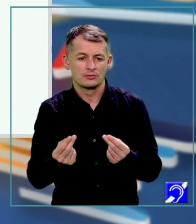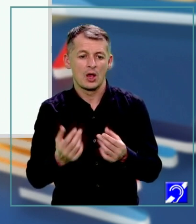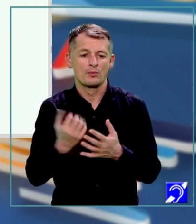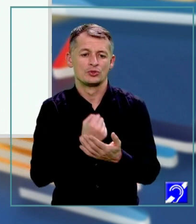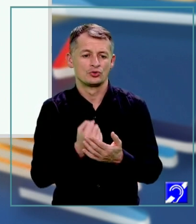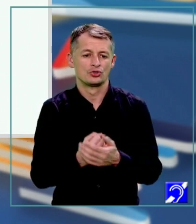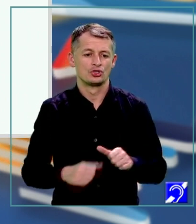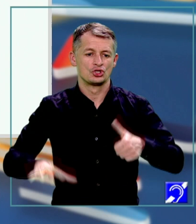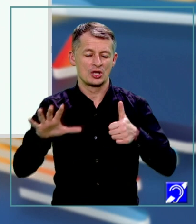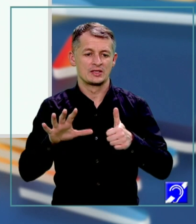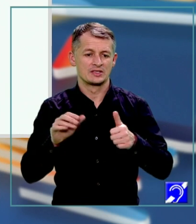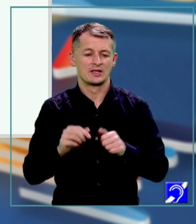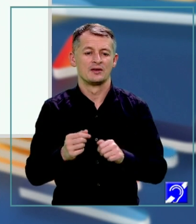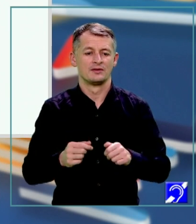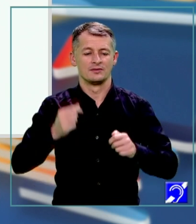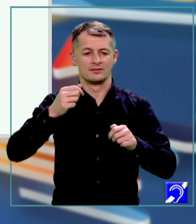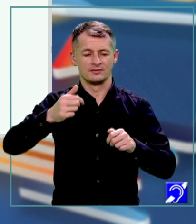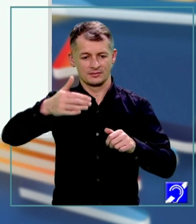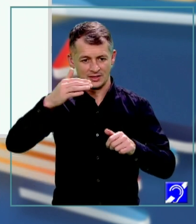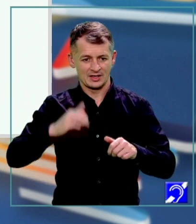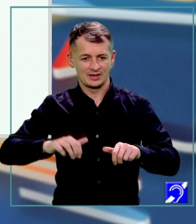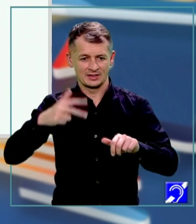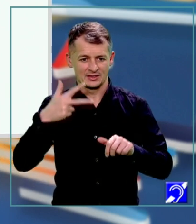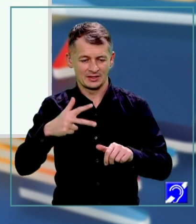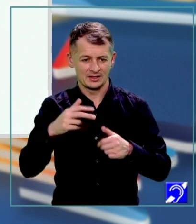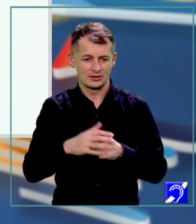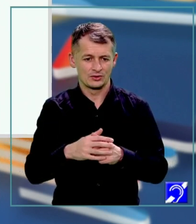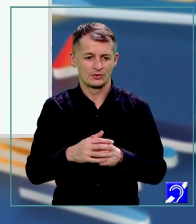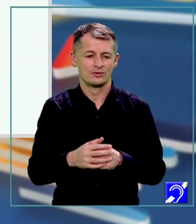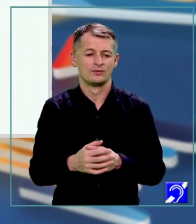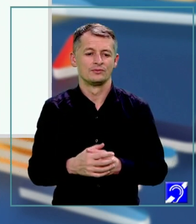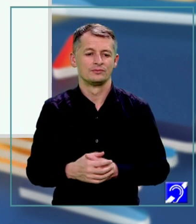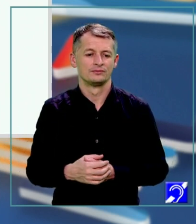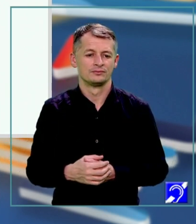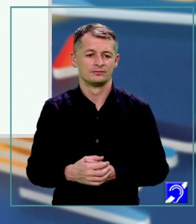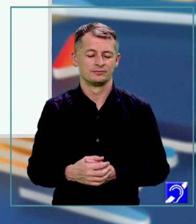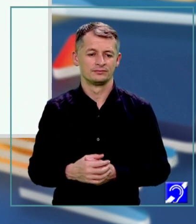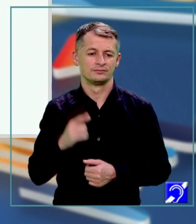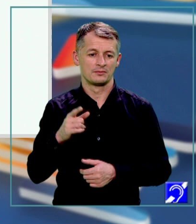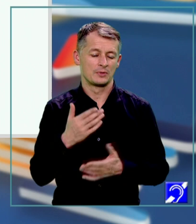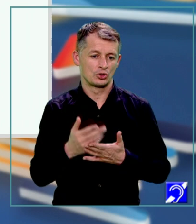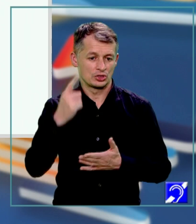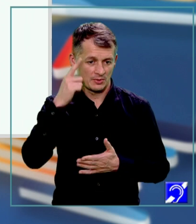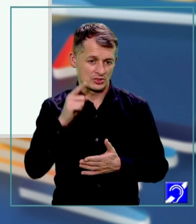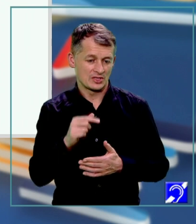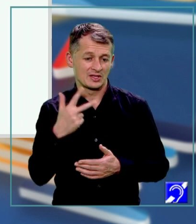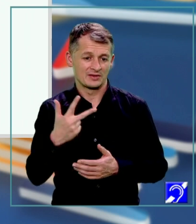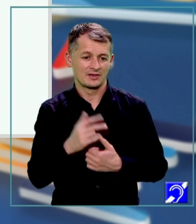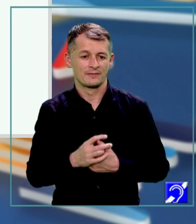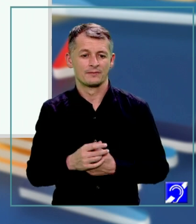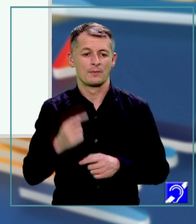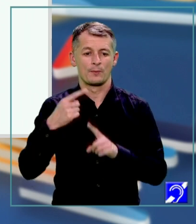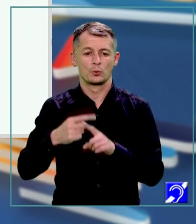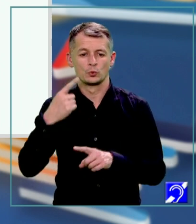radical din 3 supra 3, întrucât radical din 3 or radical din 3 este 3. Plus 1,